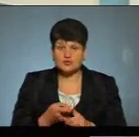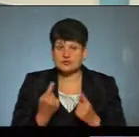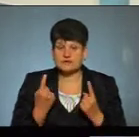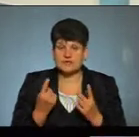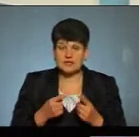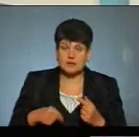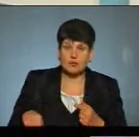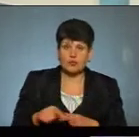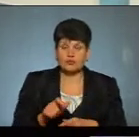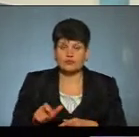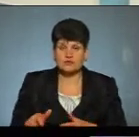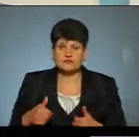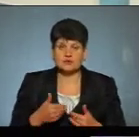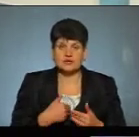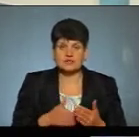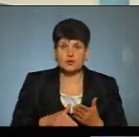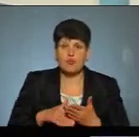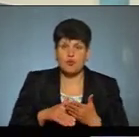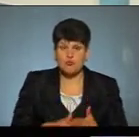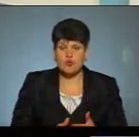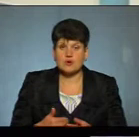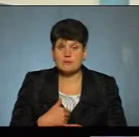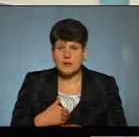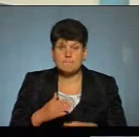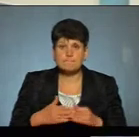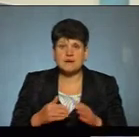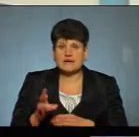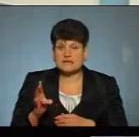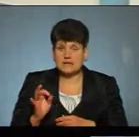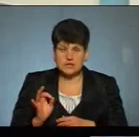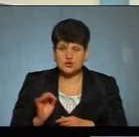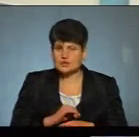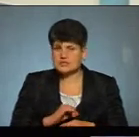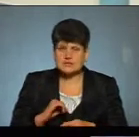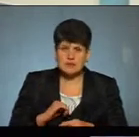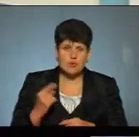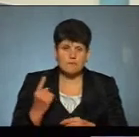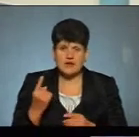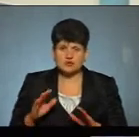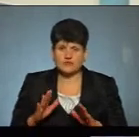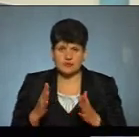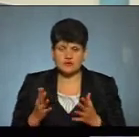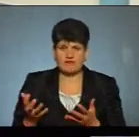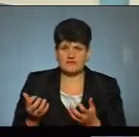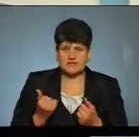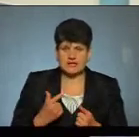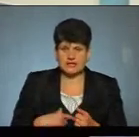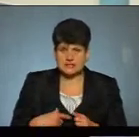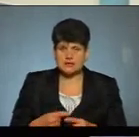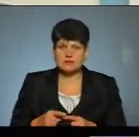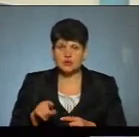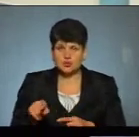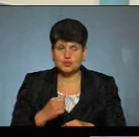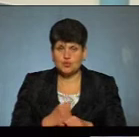осіб звернулися до нас за допомогою, і ми практично з самого першого випадку перейняли на себе цю функцію